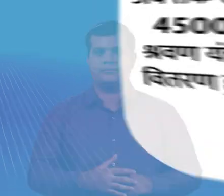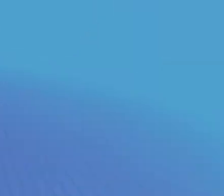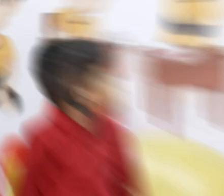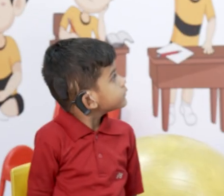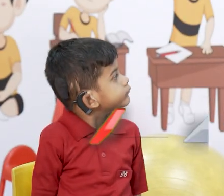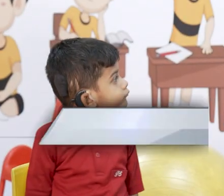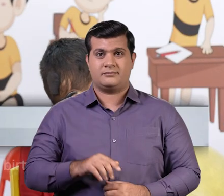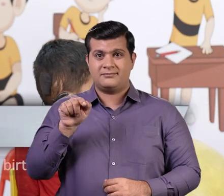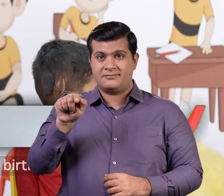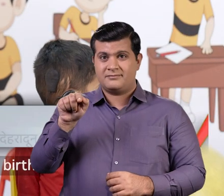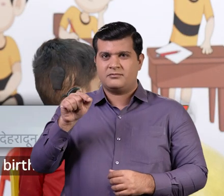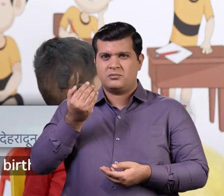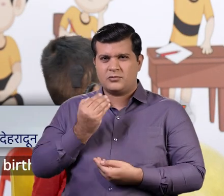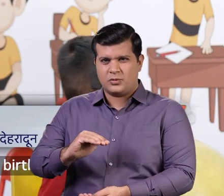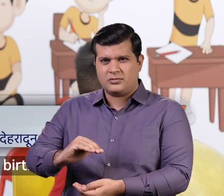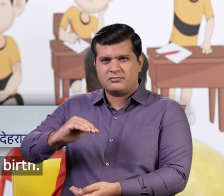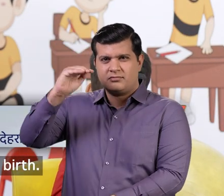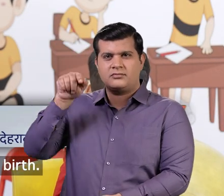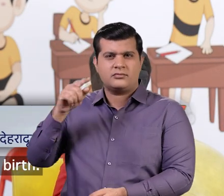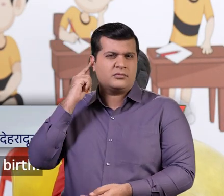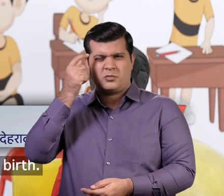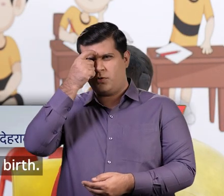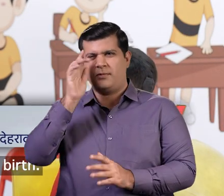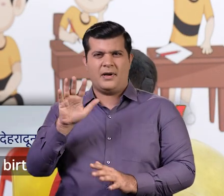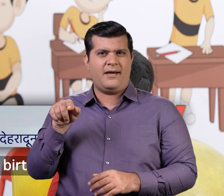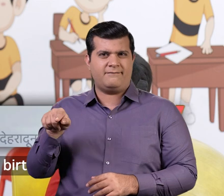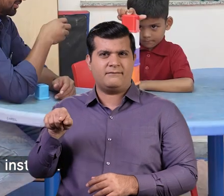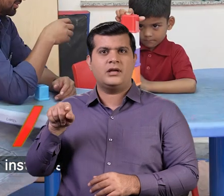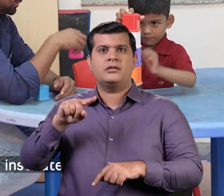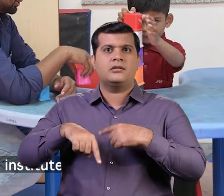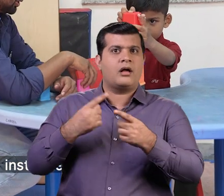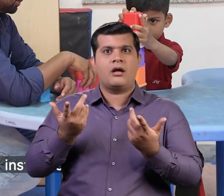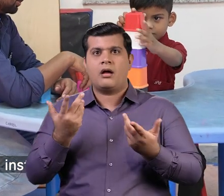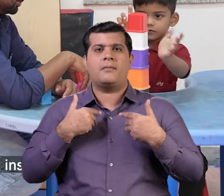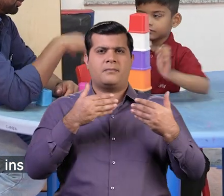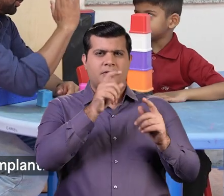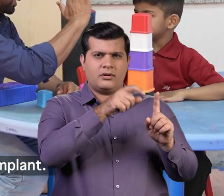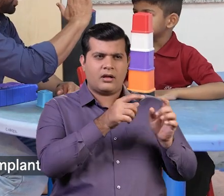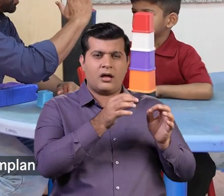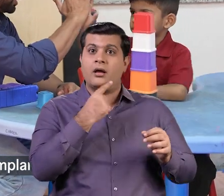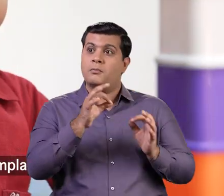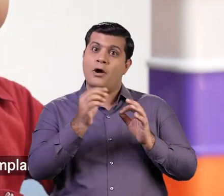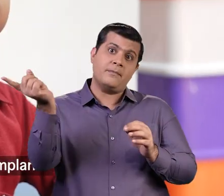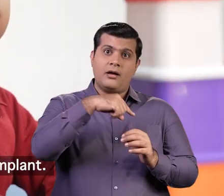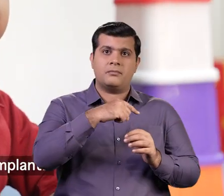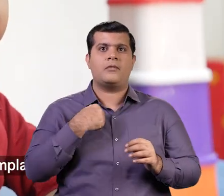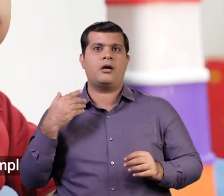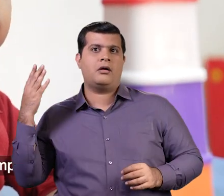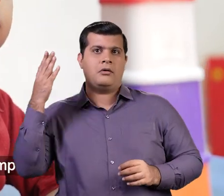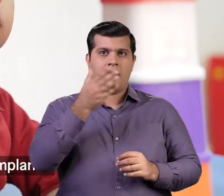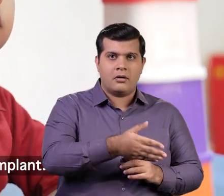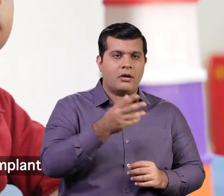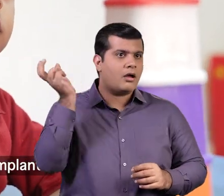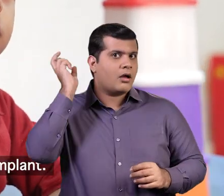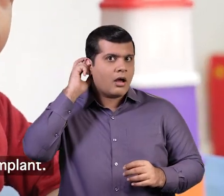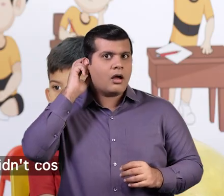हैं इसको जन्म सही सुनने में दिक्कत थी फिर साम सच्टा में इन्हों नहें में मुंबई भेजा